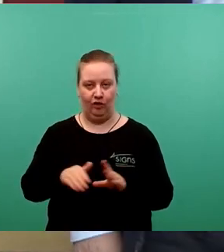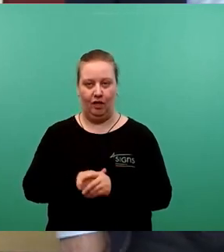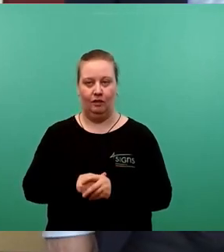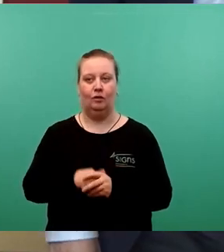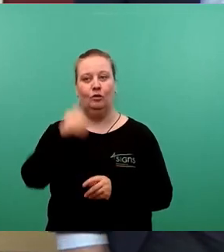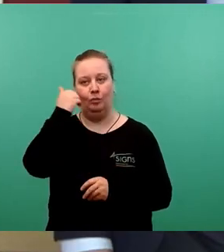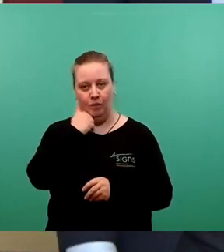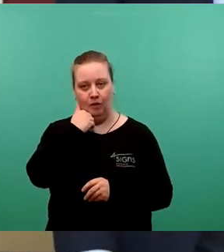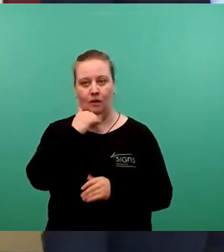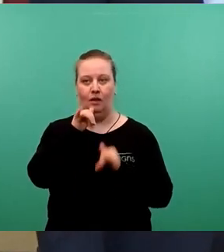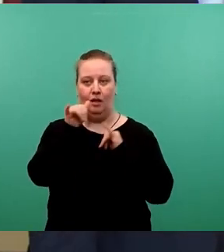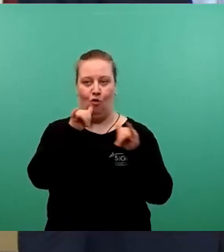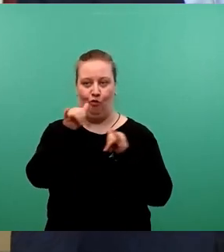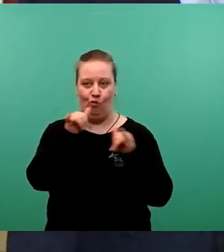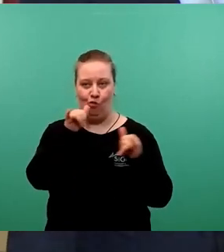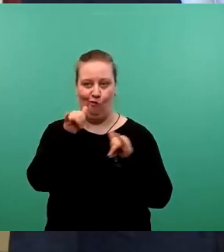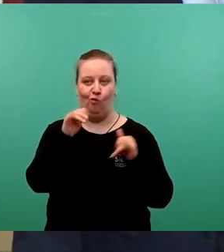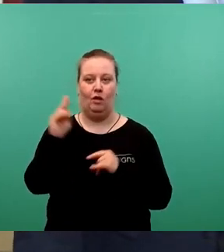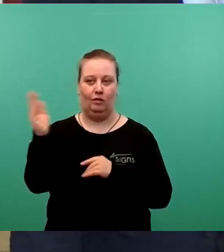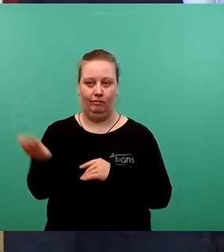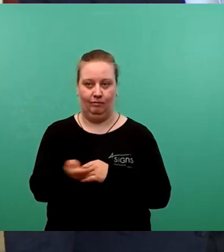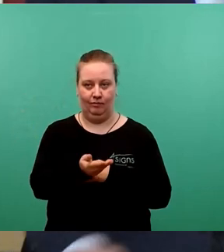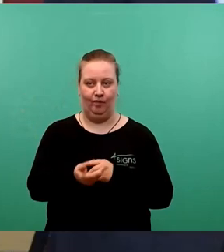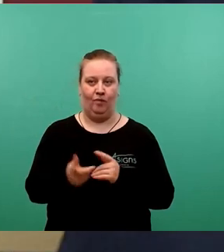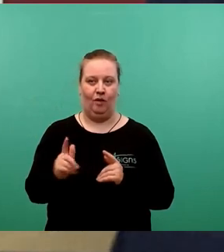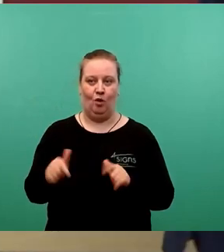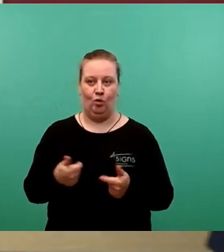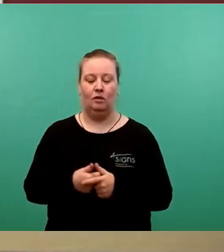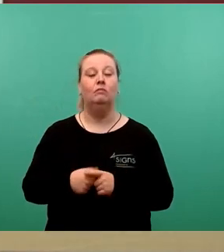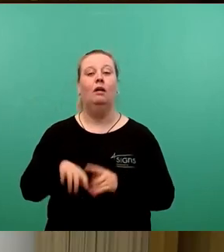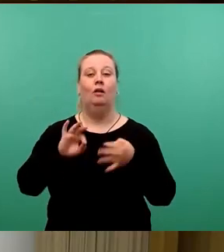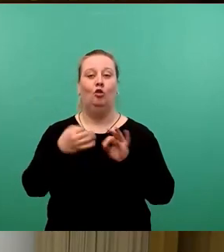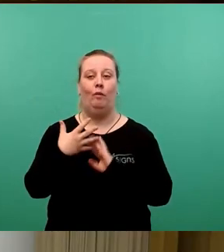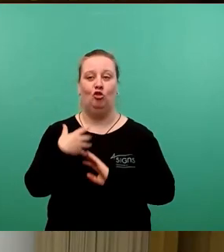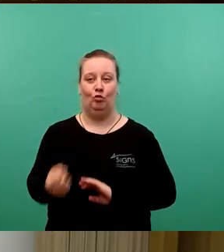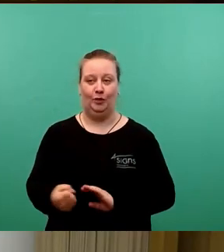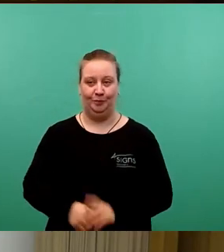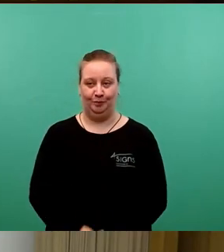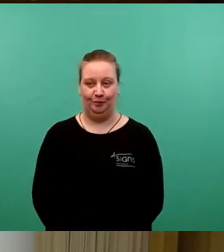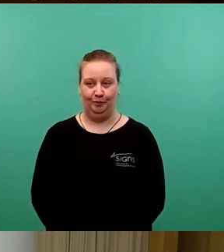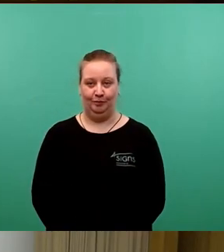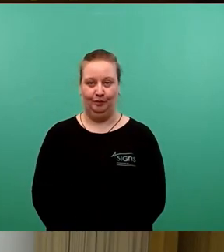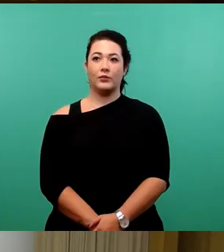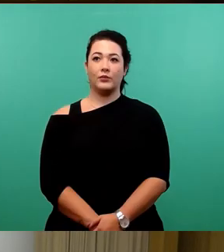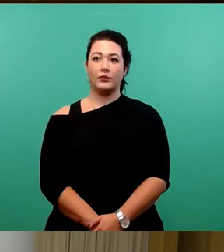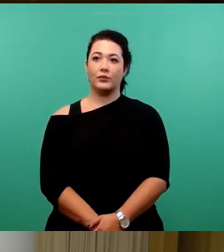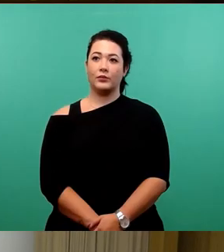Aufrufen der einzelnen Stadträtinnen und Stadträte bitten. Frau Arnertz.